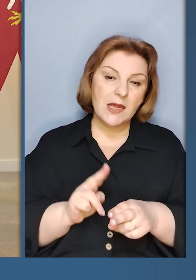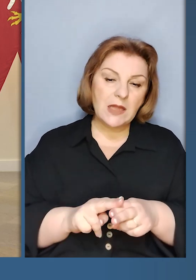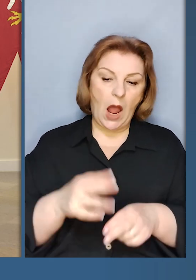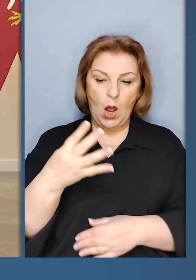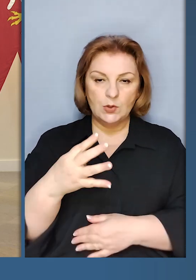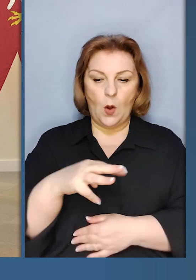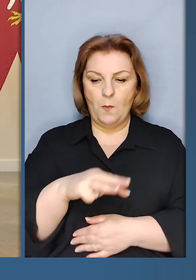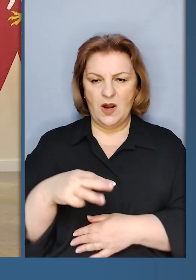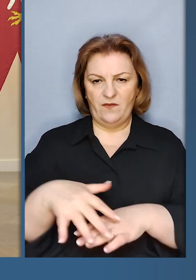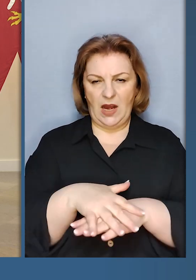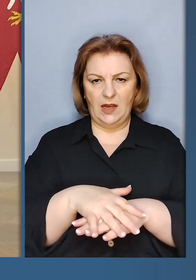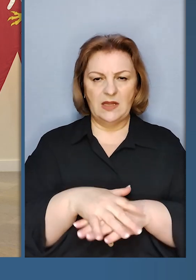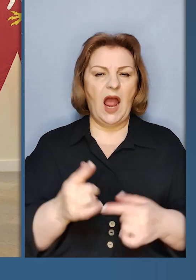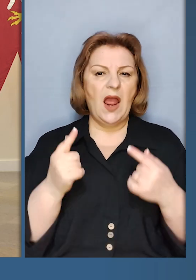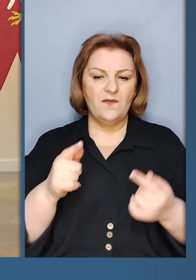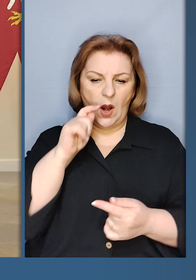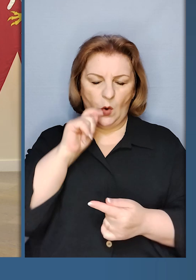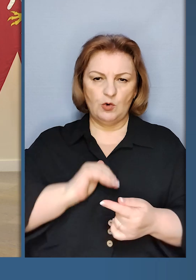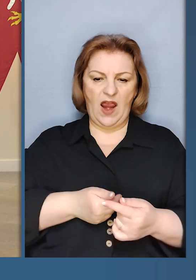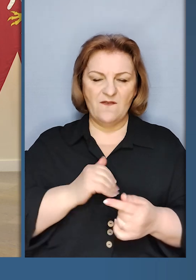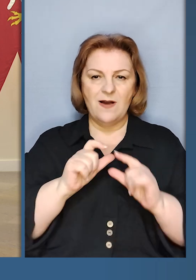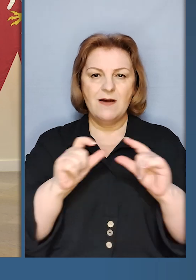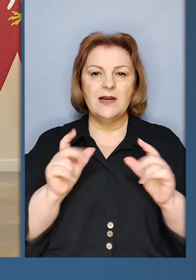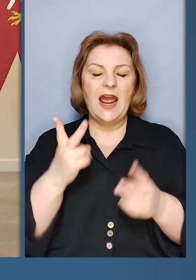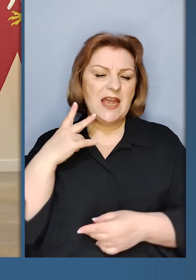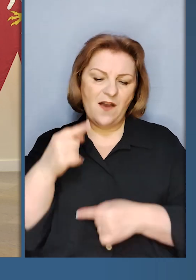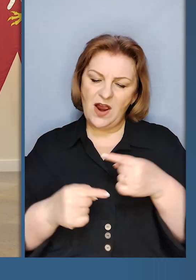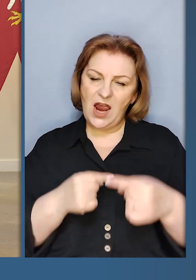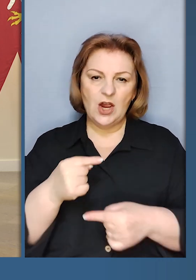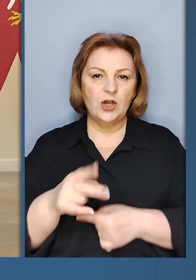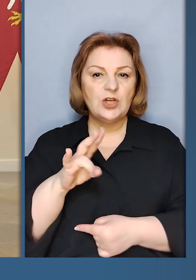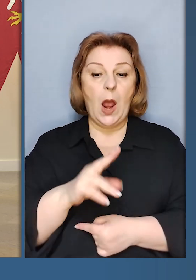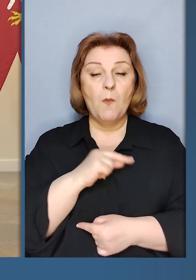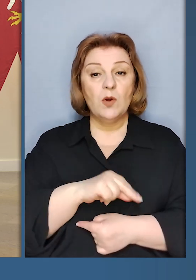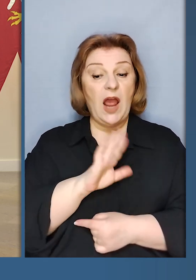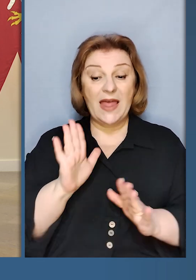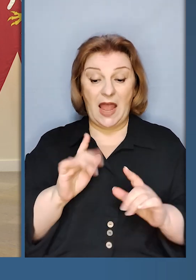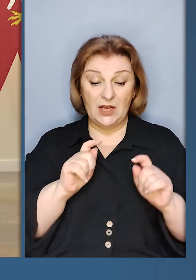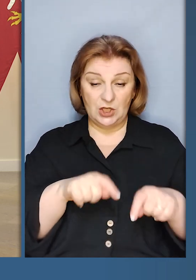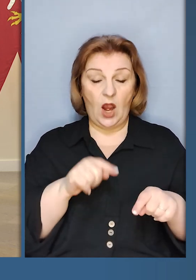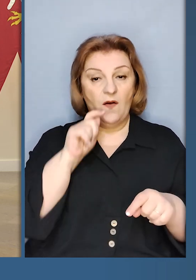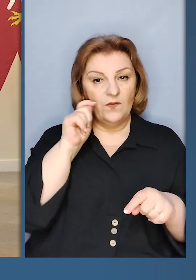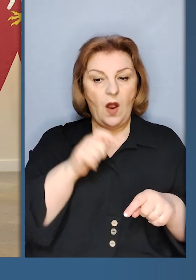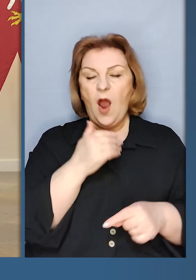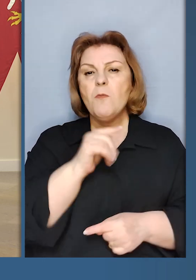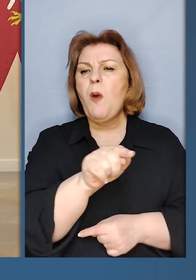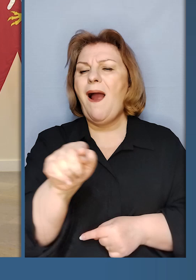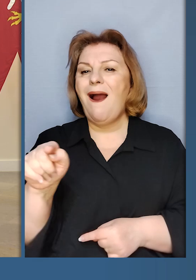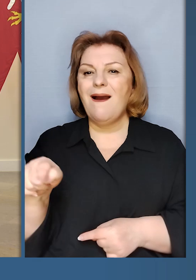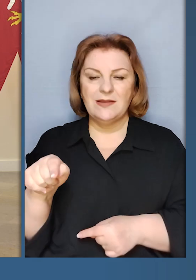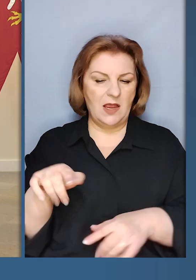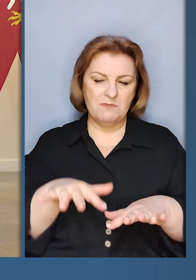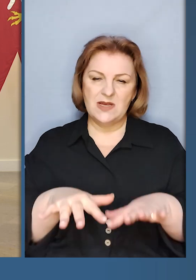можливості. Це є 40 мільйонів населення. Це величезні українські фірми, які весь час працюють не лише в Україні, але у